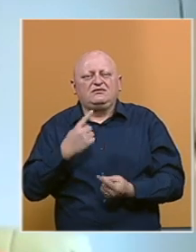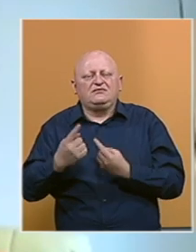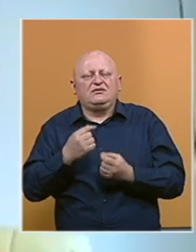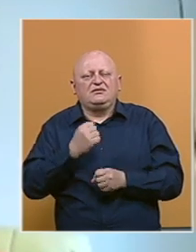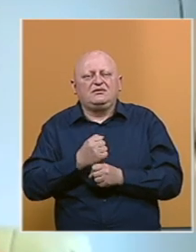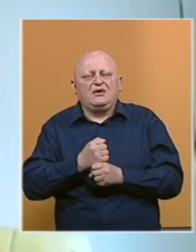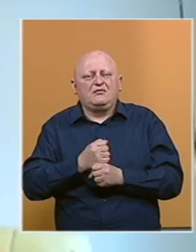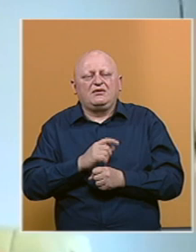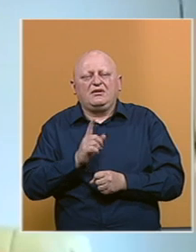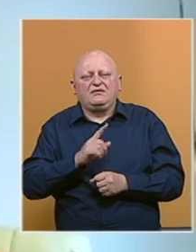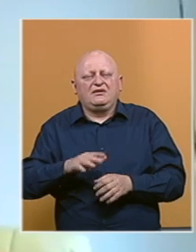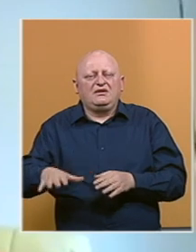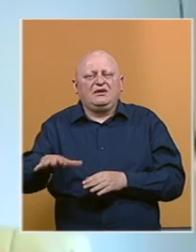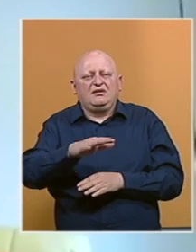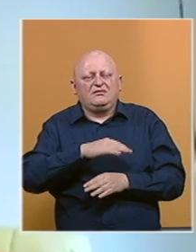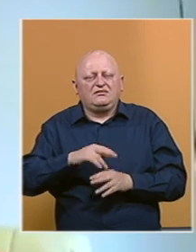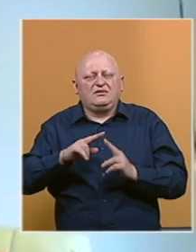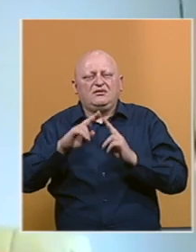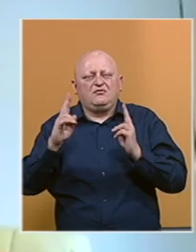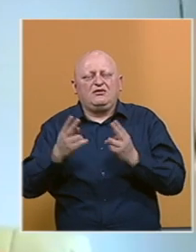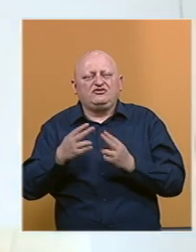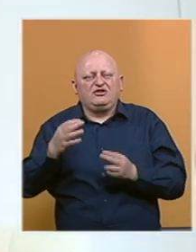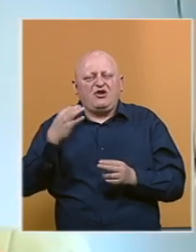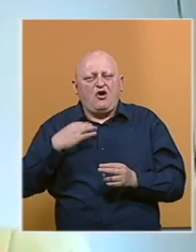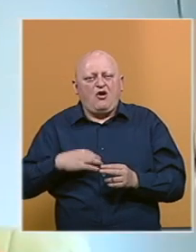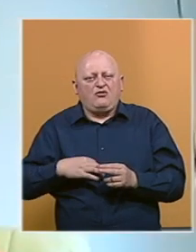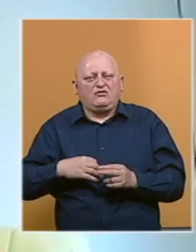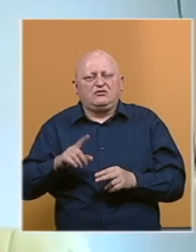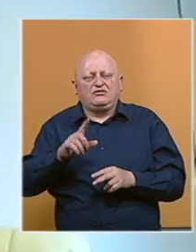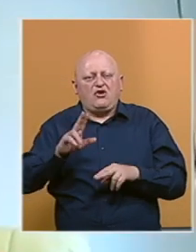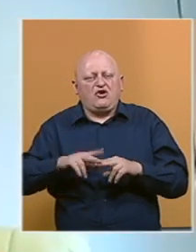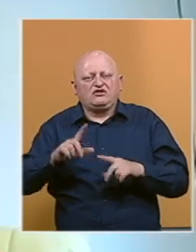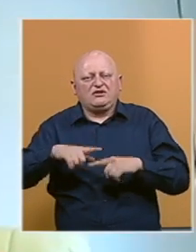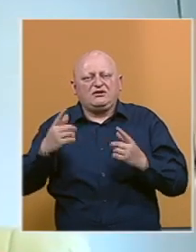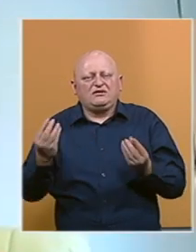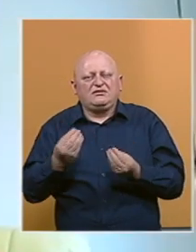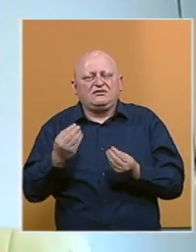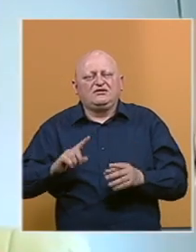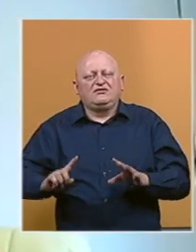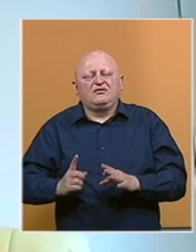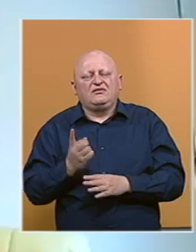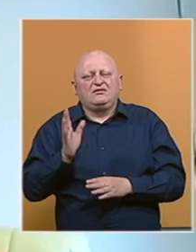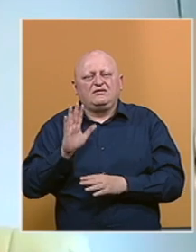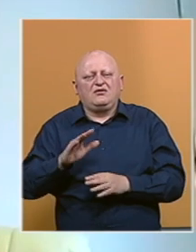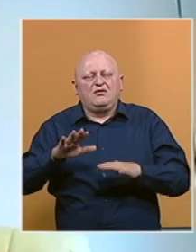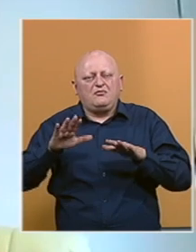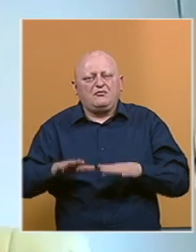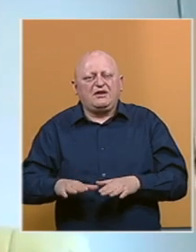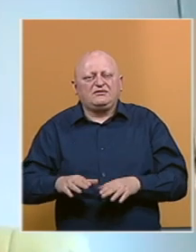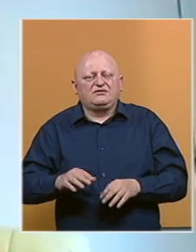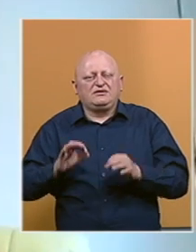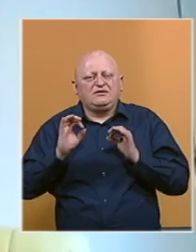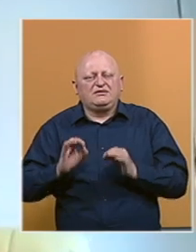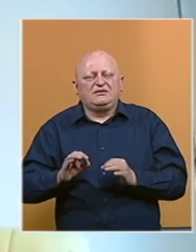izvršava svoje ni regionalne, niti međunarodne obaveze. Ostaje nejasno zašto je visoki predstavnik prestao da bude